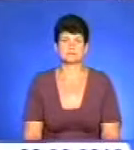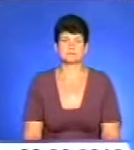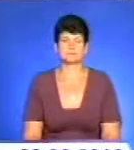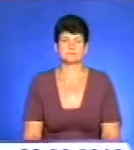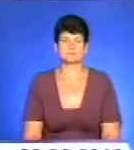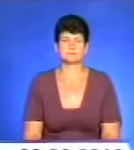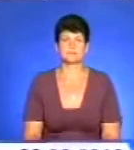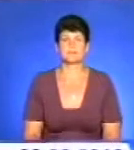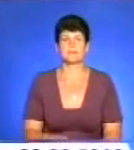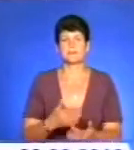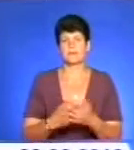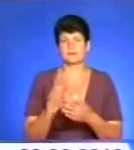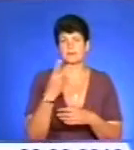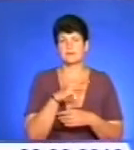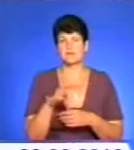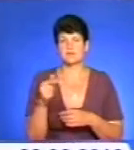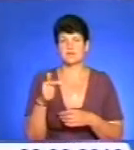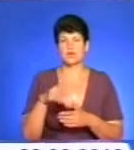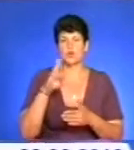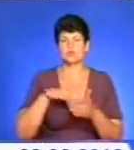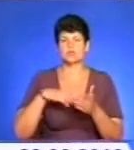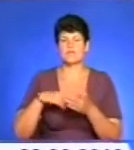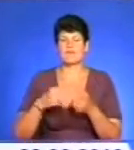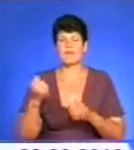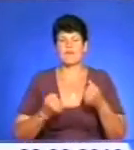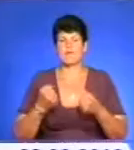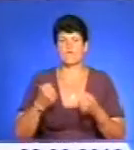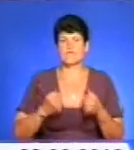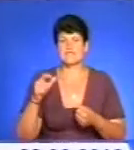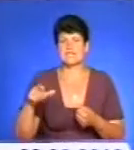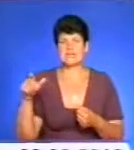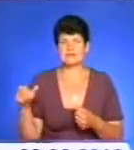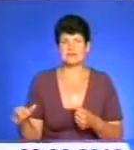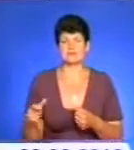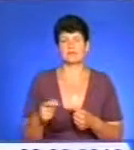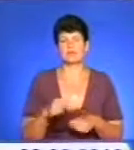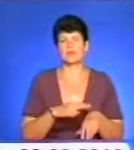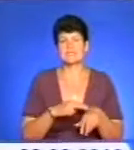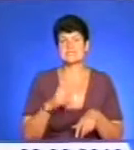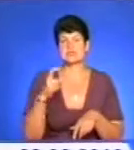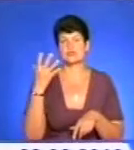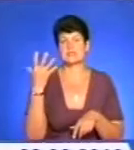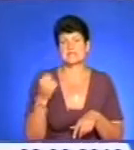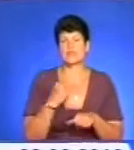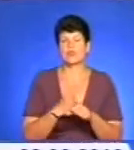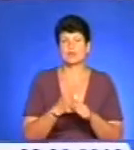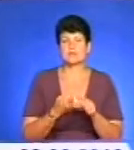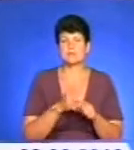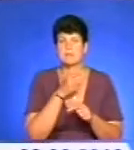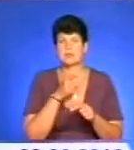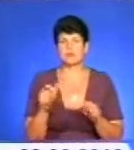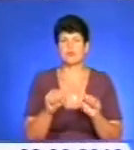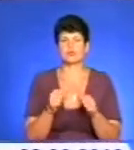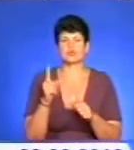Майже на 2 мільйони гривень уштрафували водіїв тернопільські поліцейські за 100 днів роботи. Також за цей період було оформлено